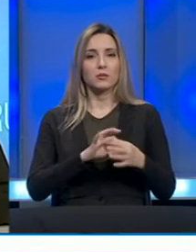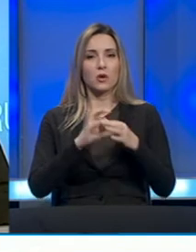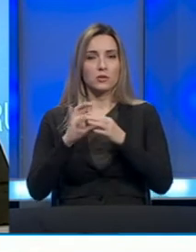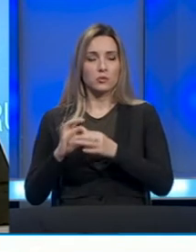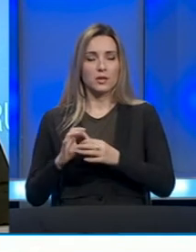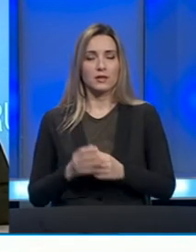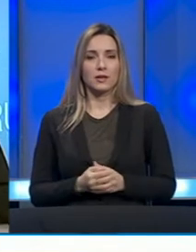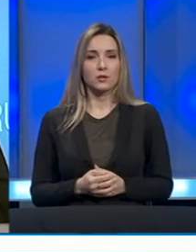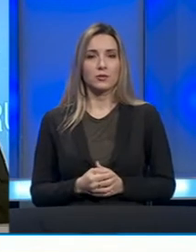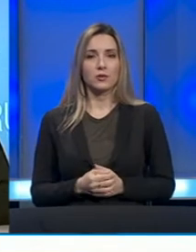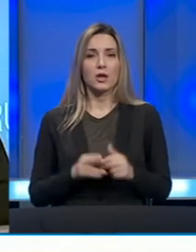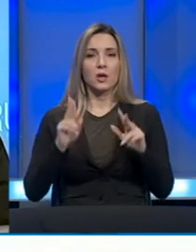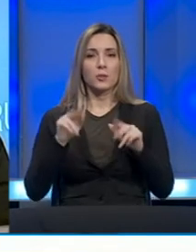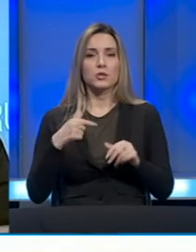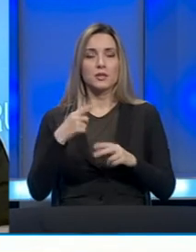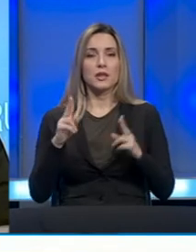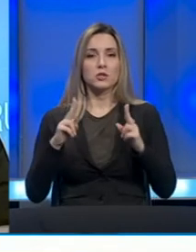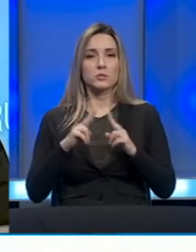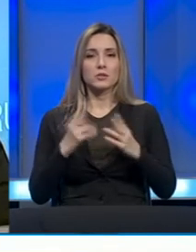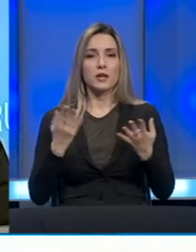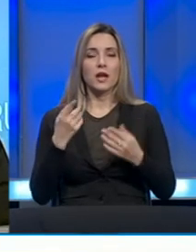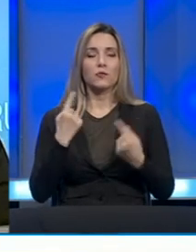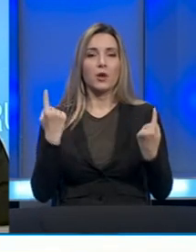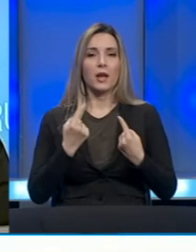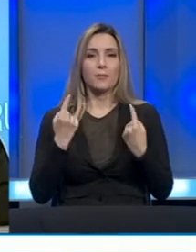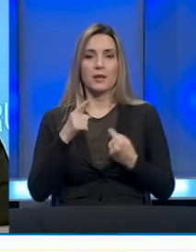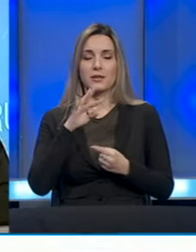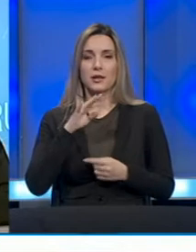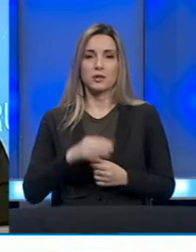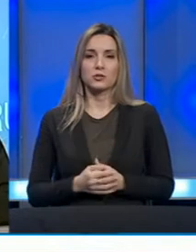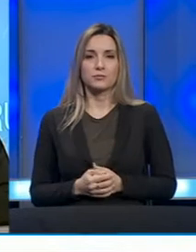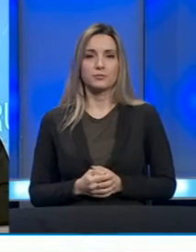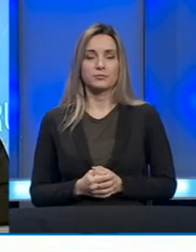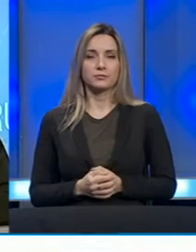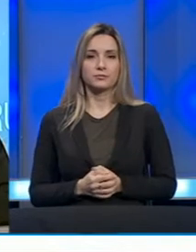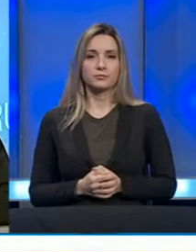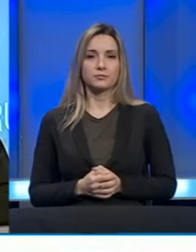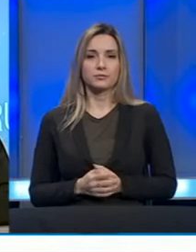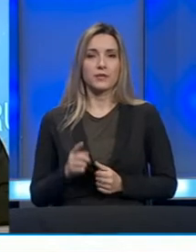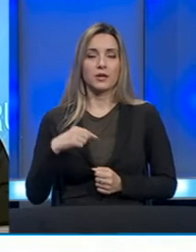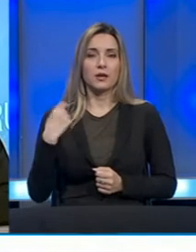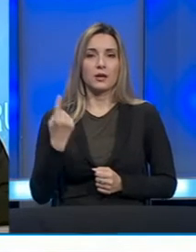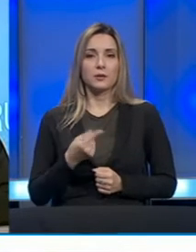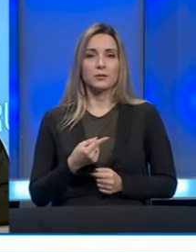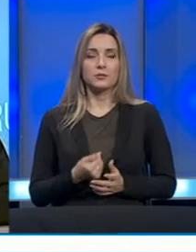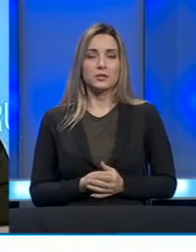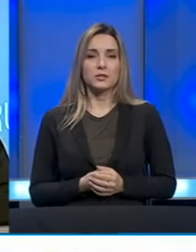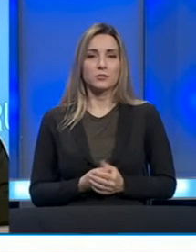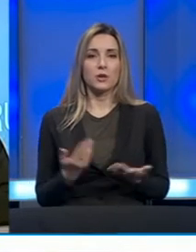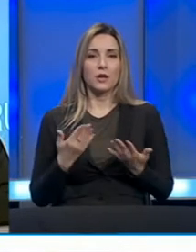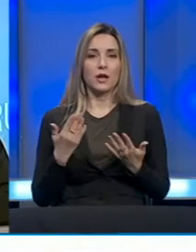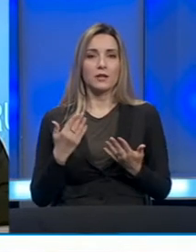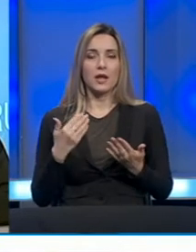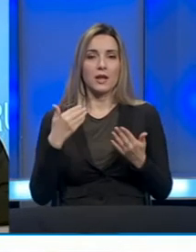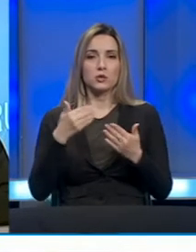kontinuitetu. Možete li nas upoznati, reći o kakvoj kampanji riječ? Vidite, mi smo, kada je